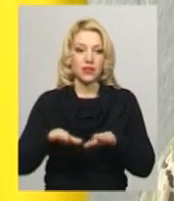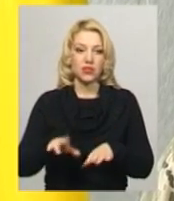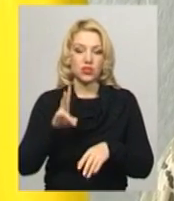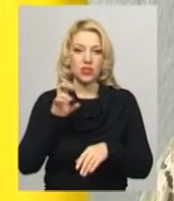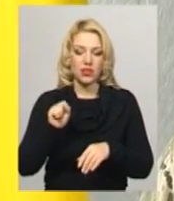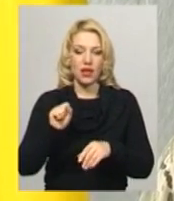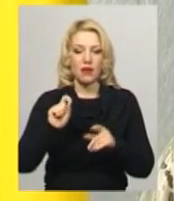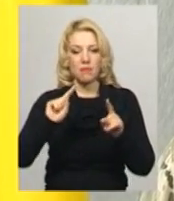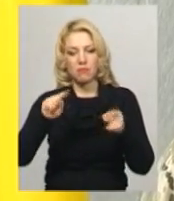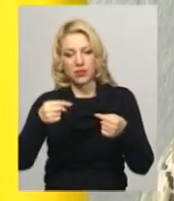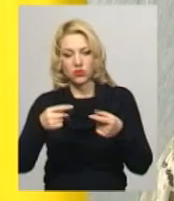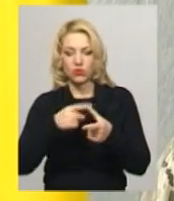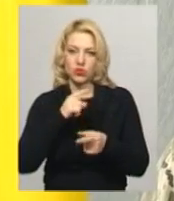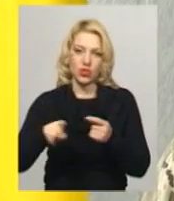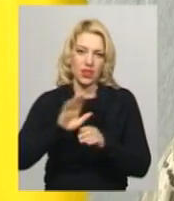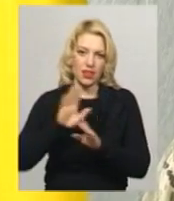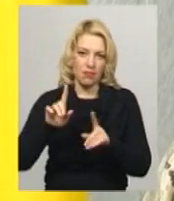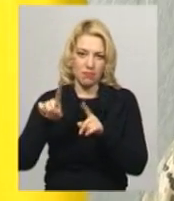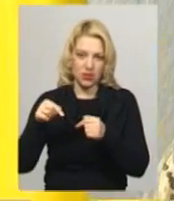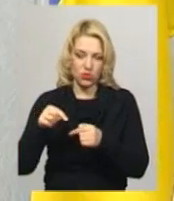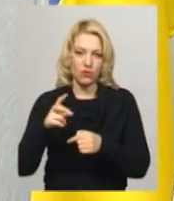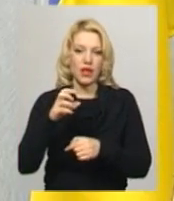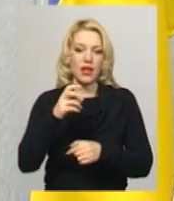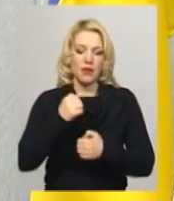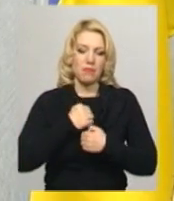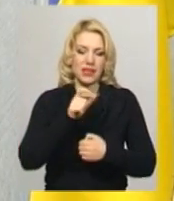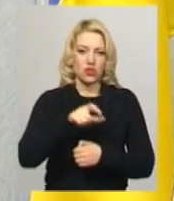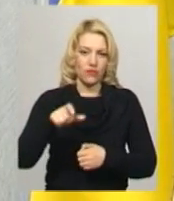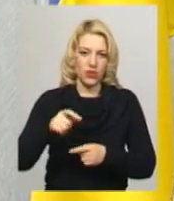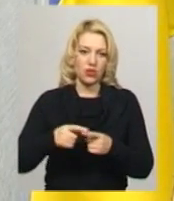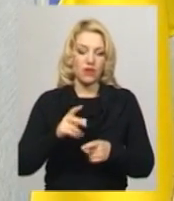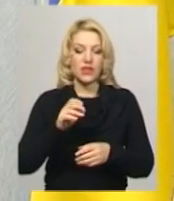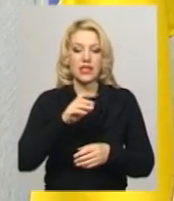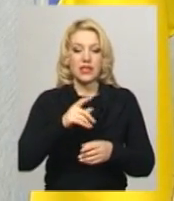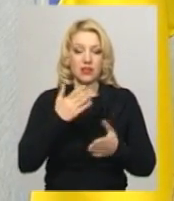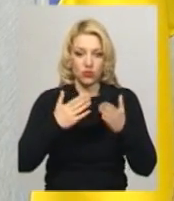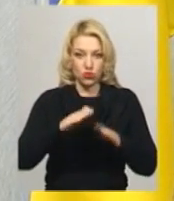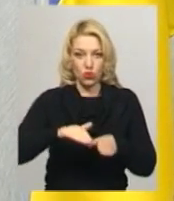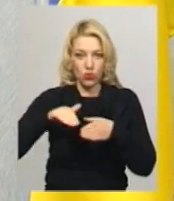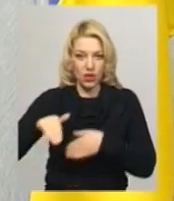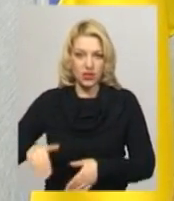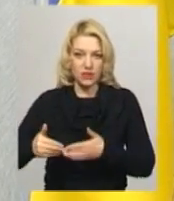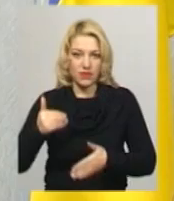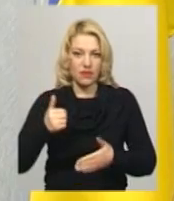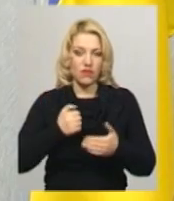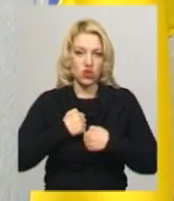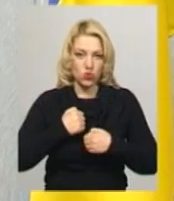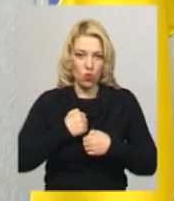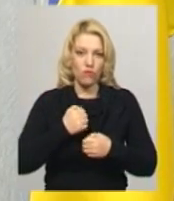на призов чи не призовників. За ухиляння від військової служби, я вже говорив, є